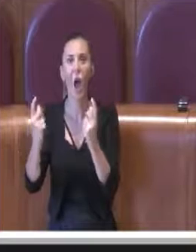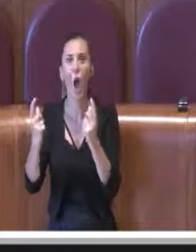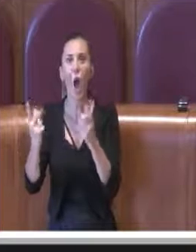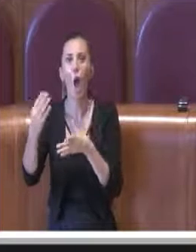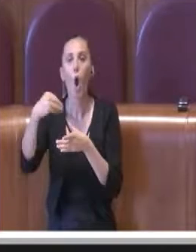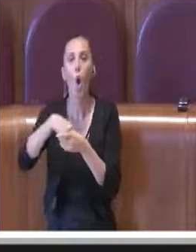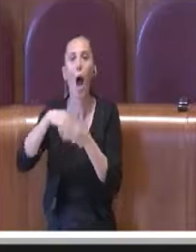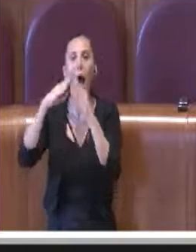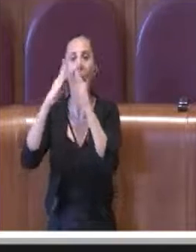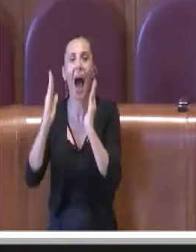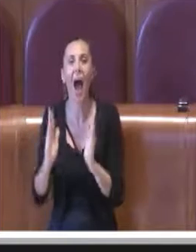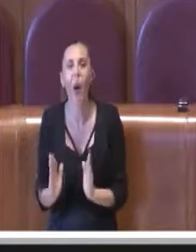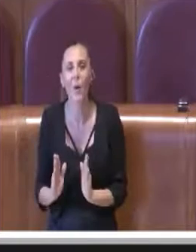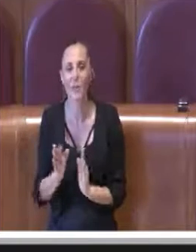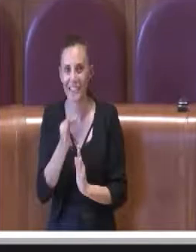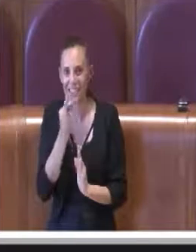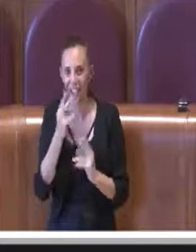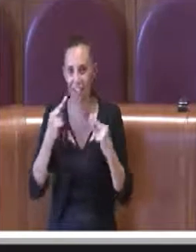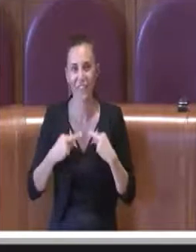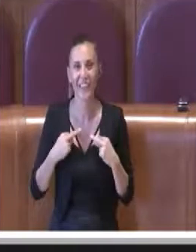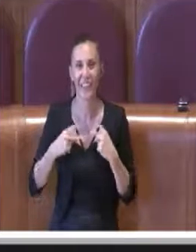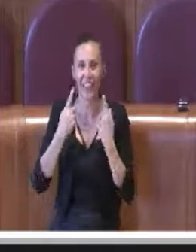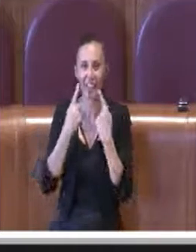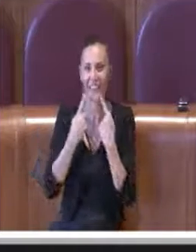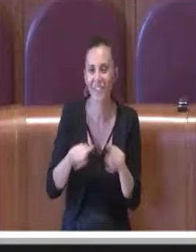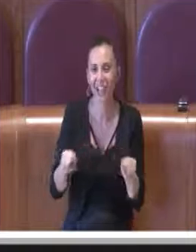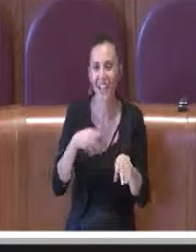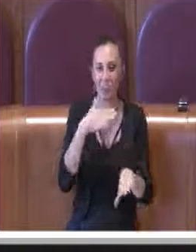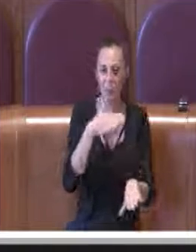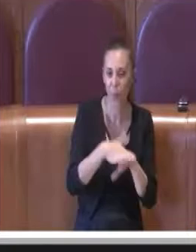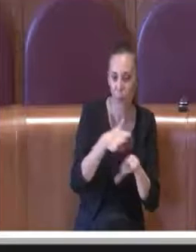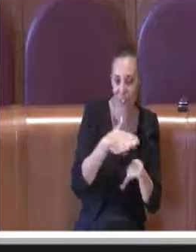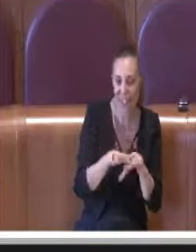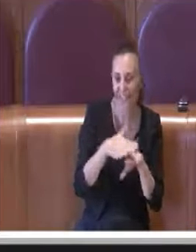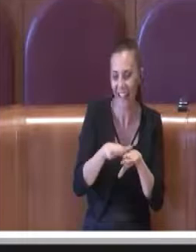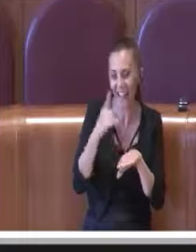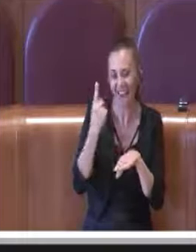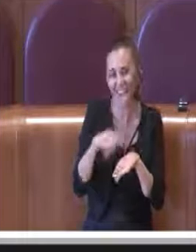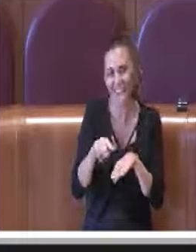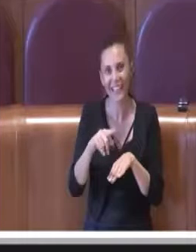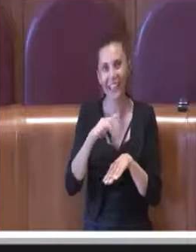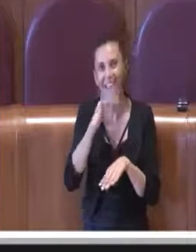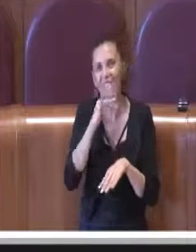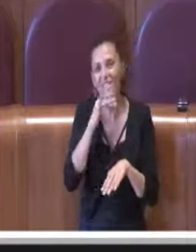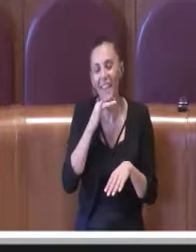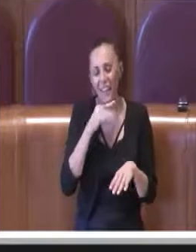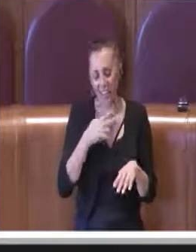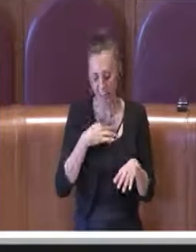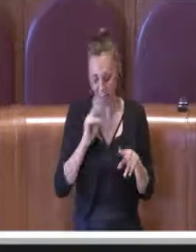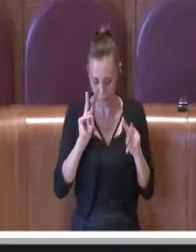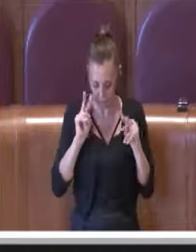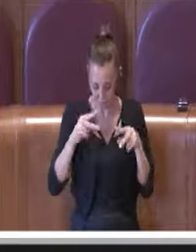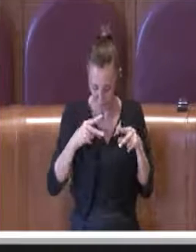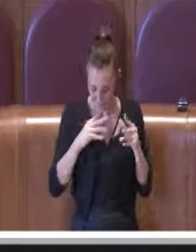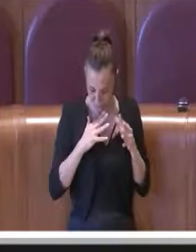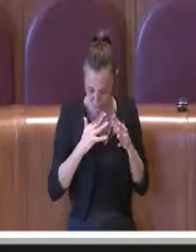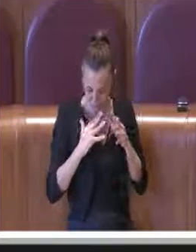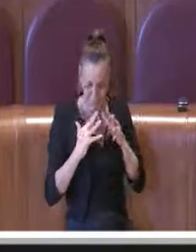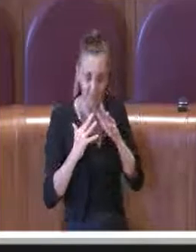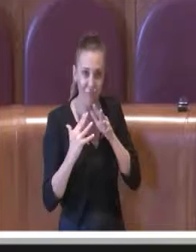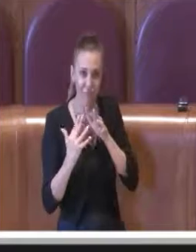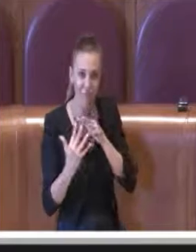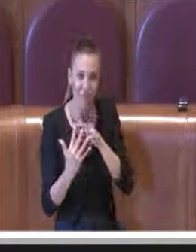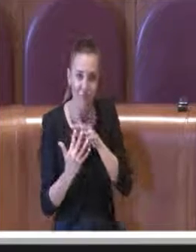quindi una vita diversa per gli anziani, una modalità diversa per vedere anche l'invecchiamento, l'invecchiamento delle